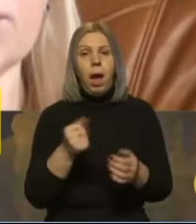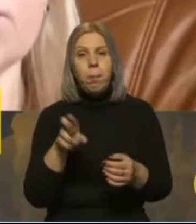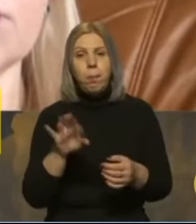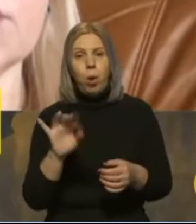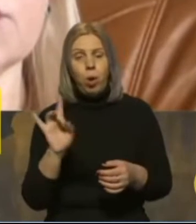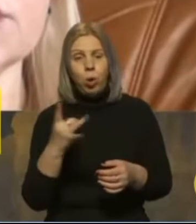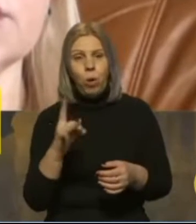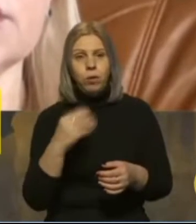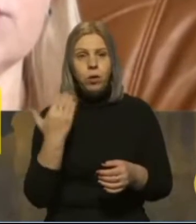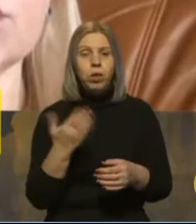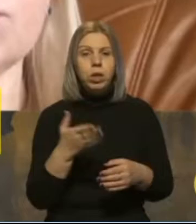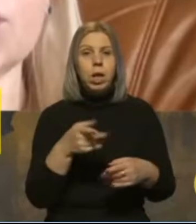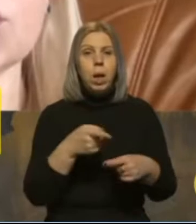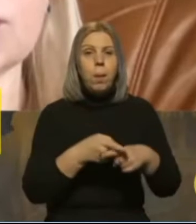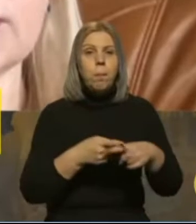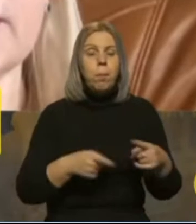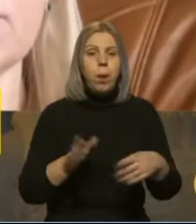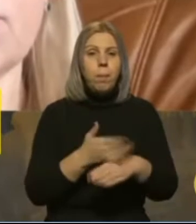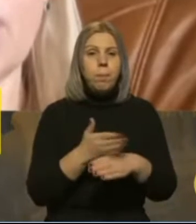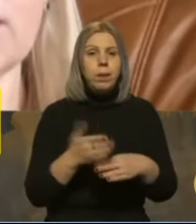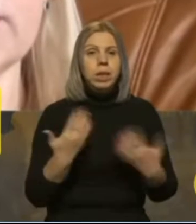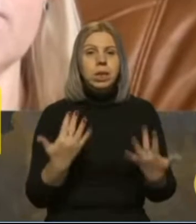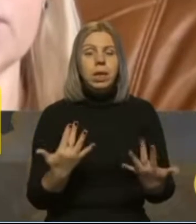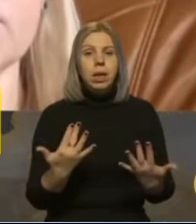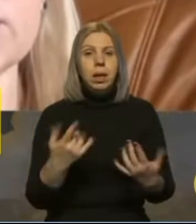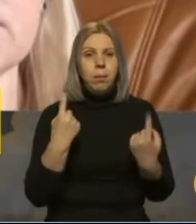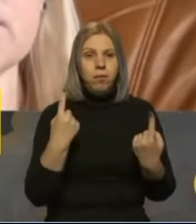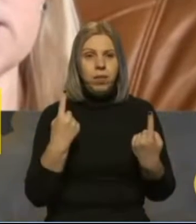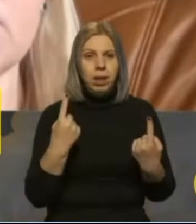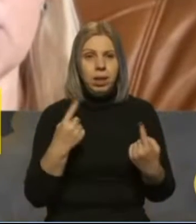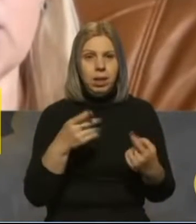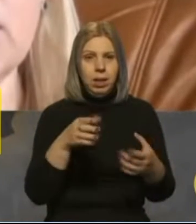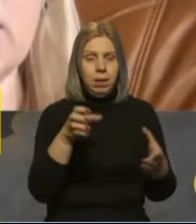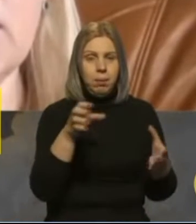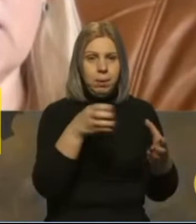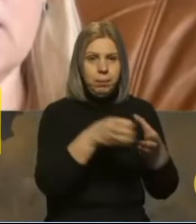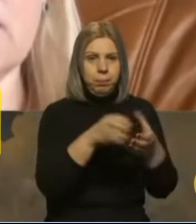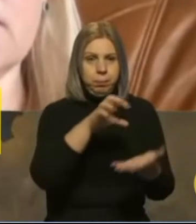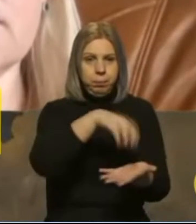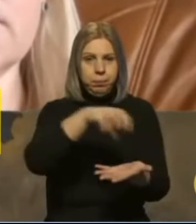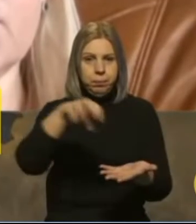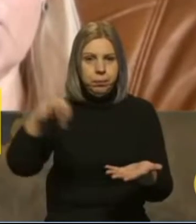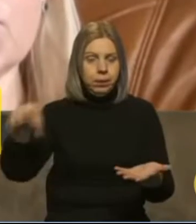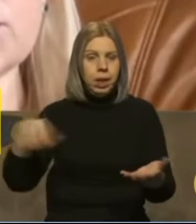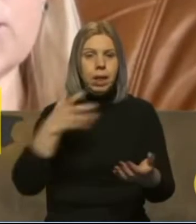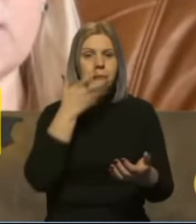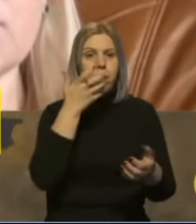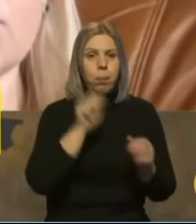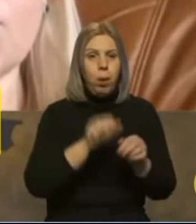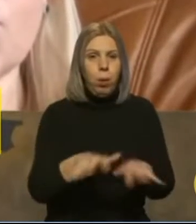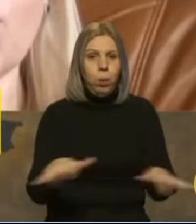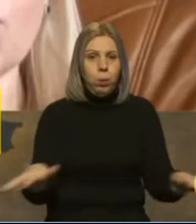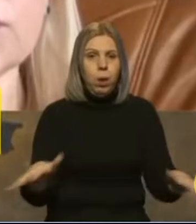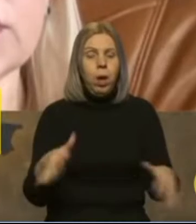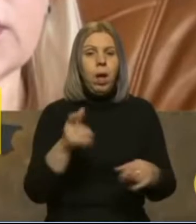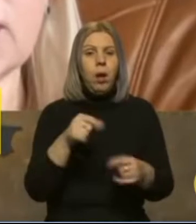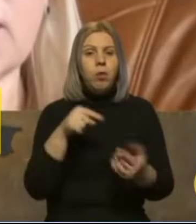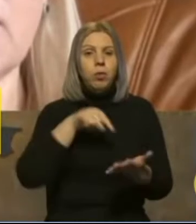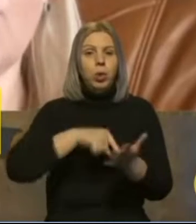або Рівне, вони розділили між декількома невеликими станціями теплопостачання,